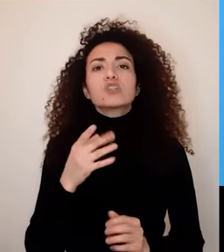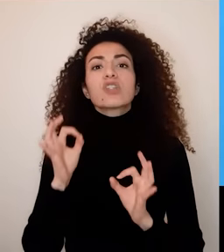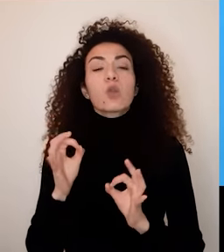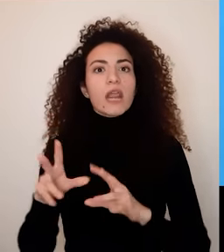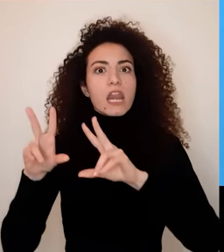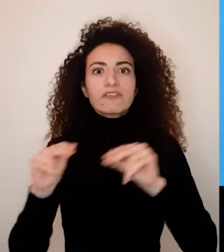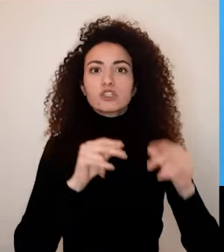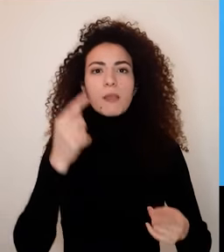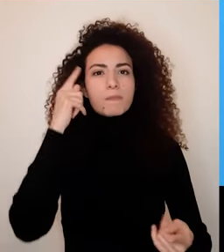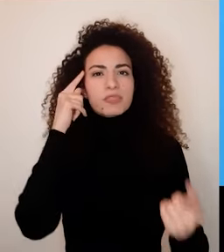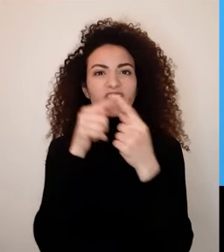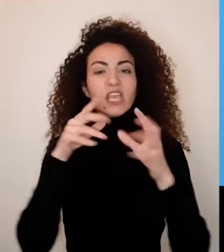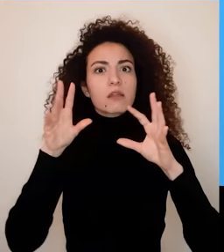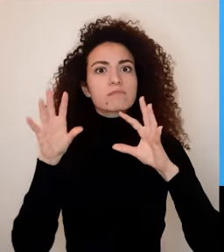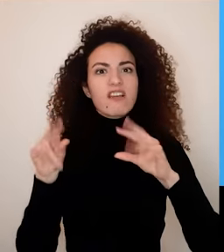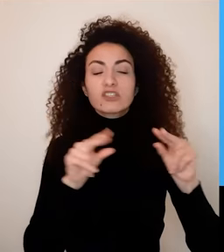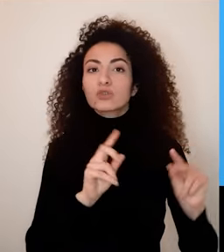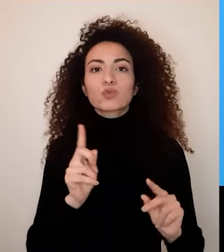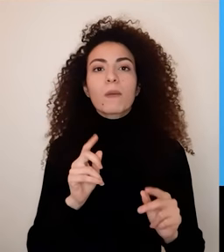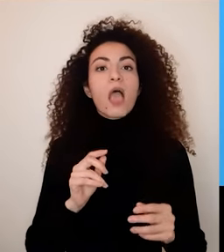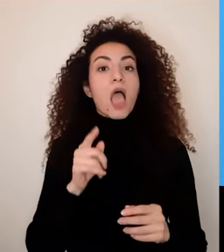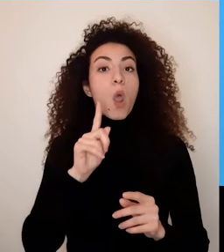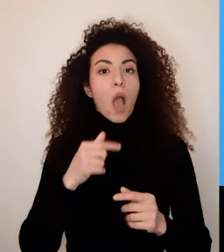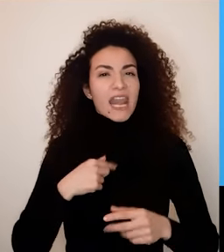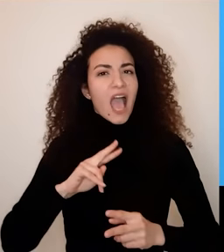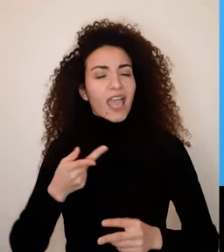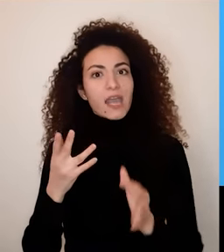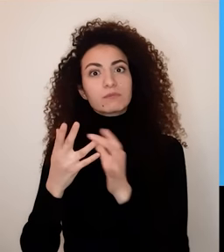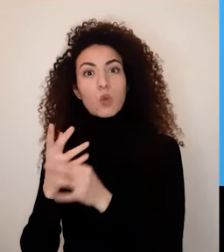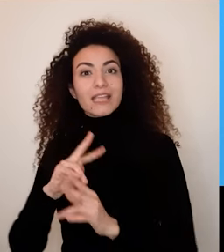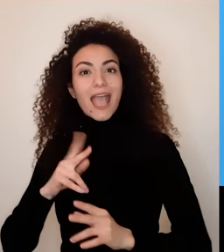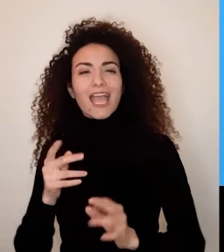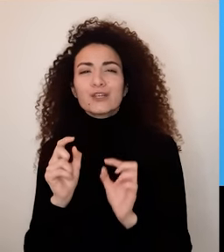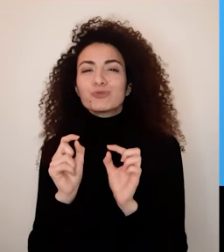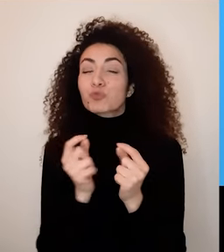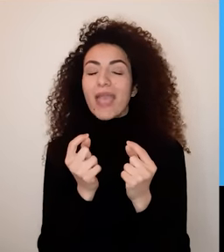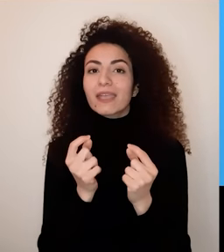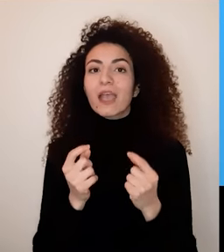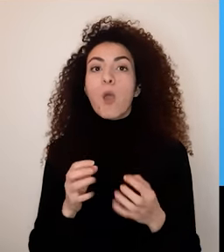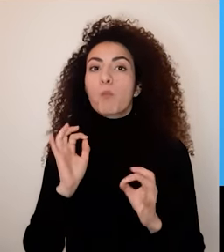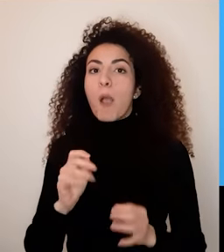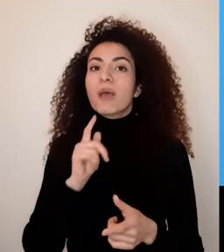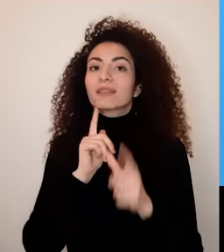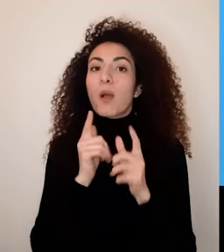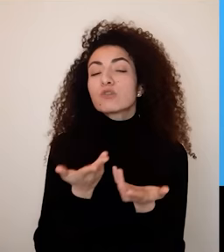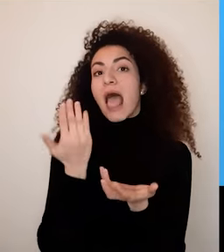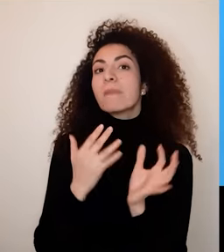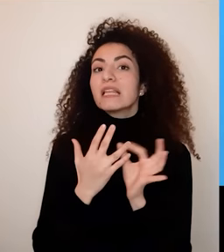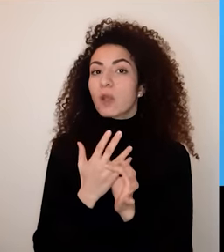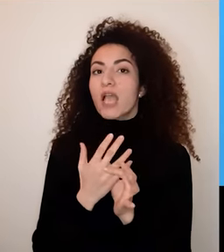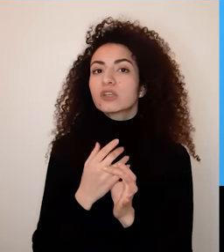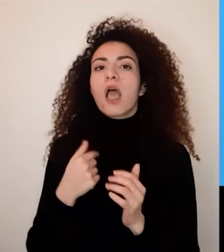دون الضرورة إلى التطابق التان بوجهات النظر ولكن احترام الاختلاف وقبوله فعدم التوافق على هذه الأمور